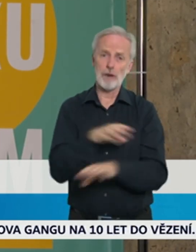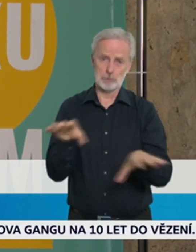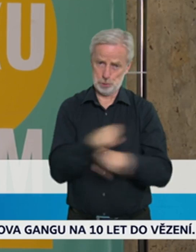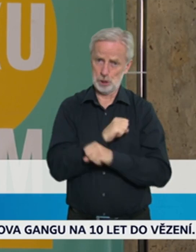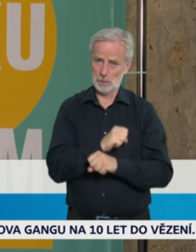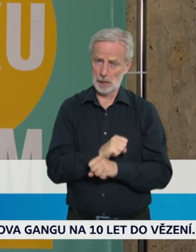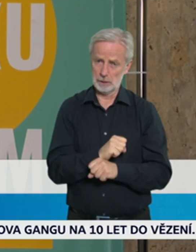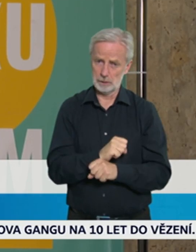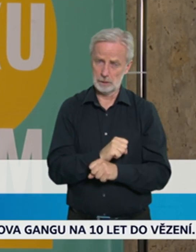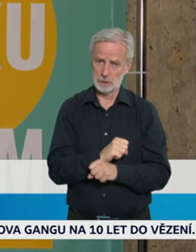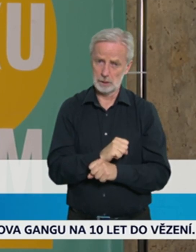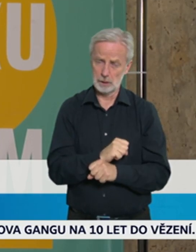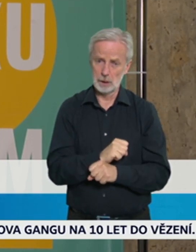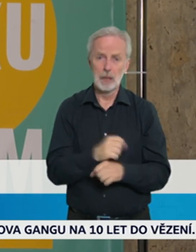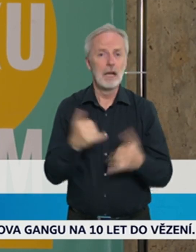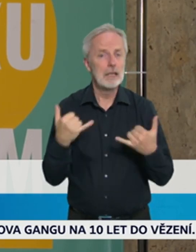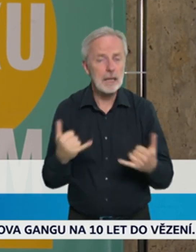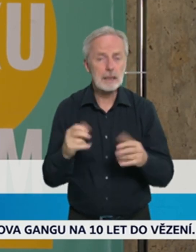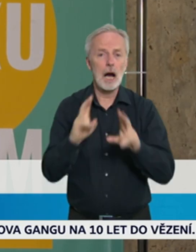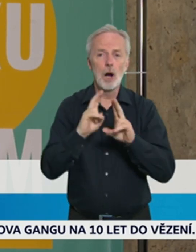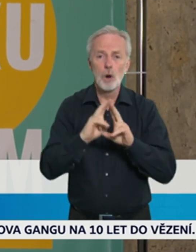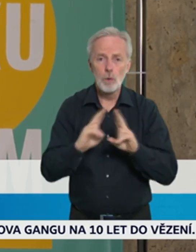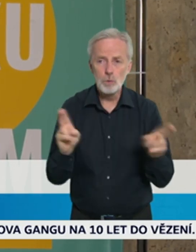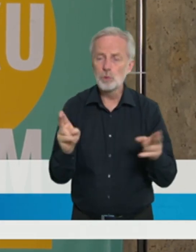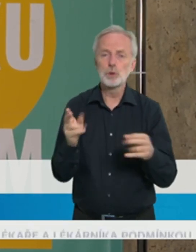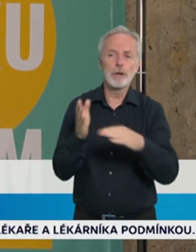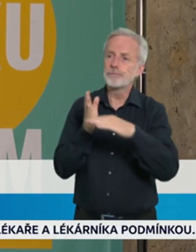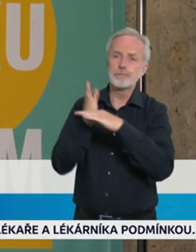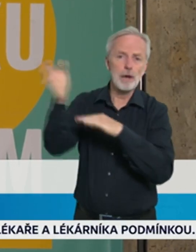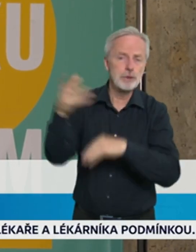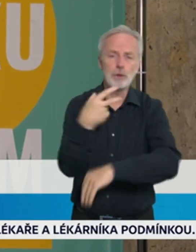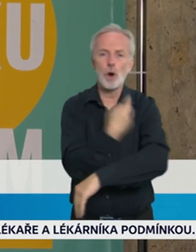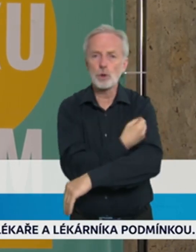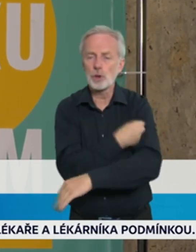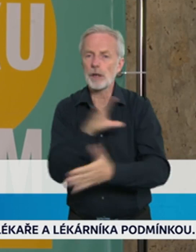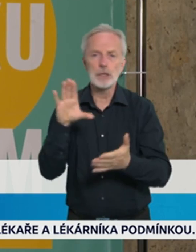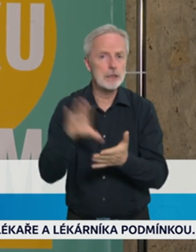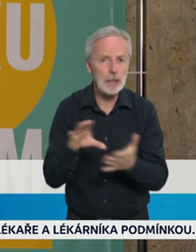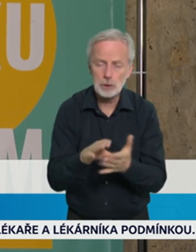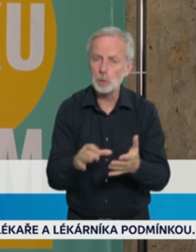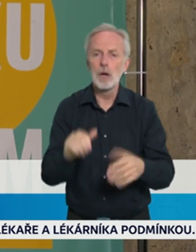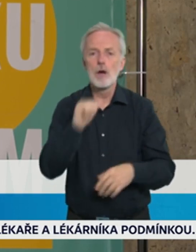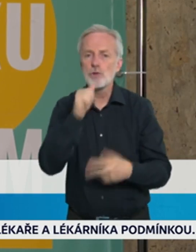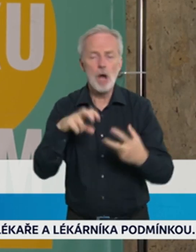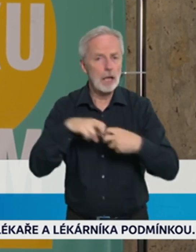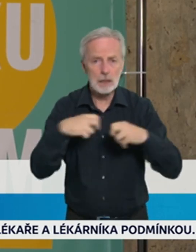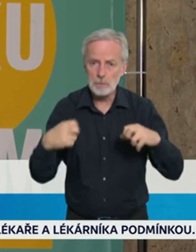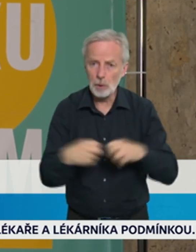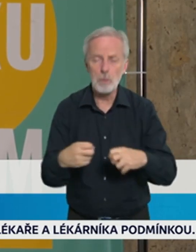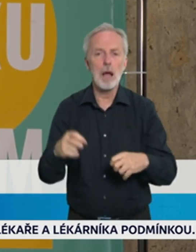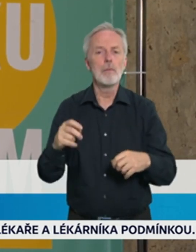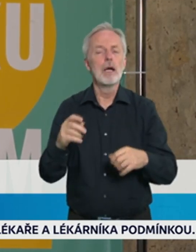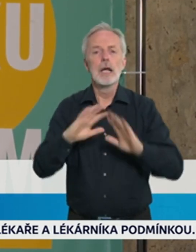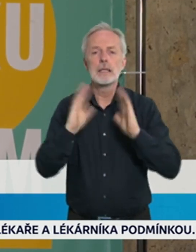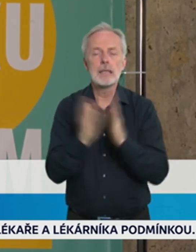je možnost se naočkovat bez vyšších problémů, bez jakýchkoliv bariér funguje 400 očkovacích